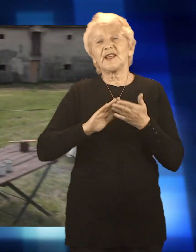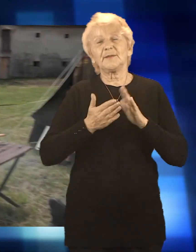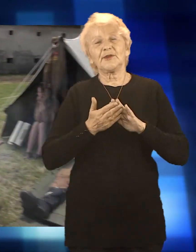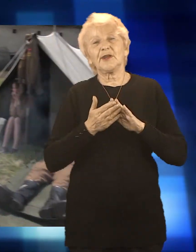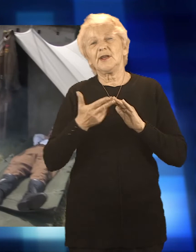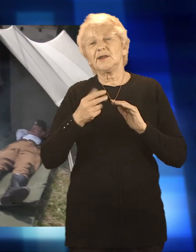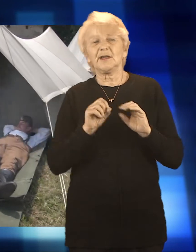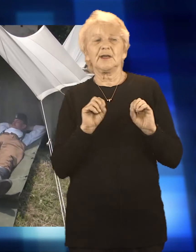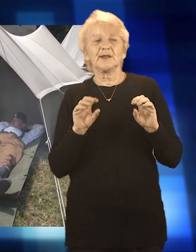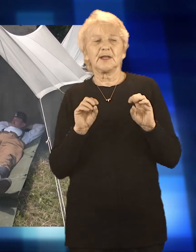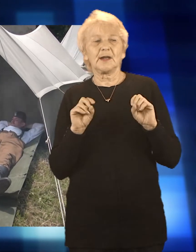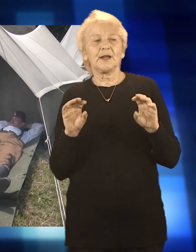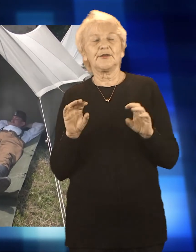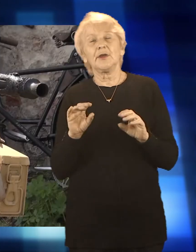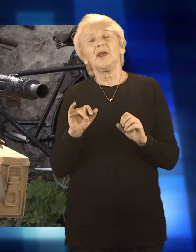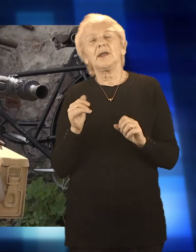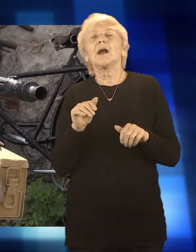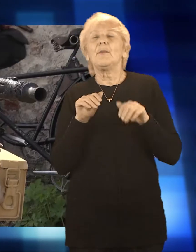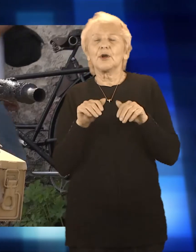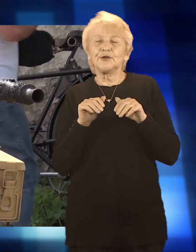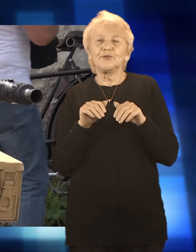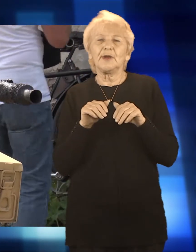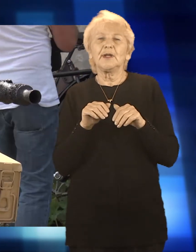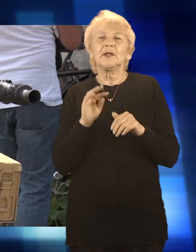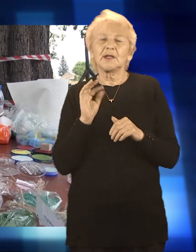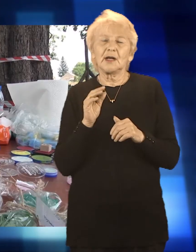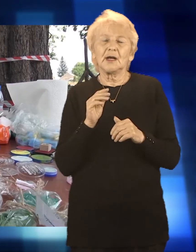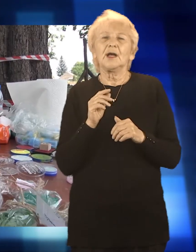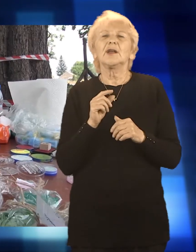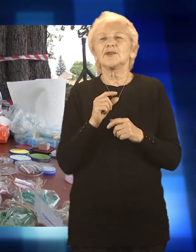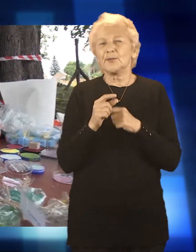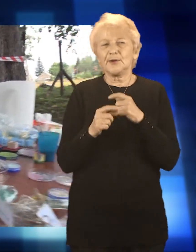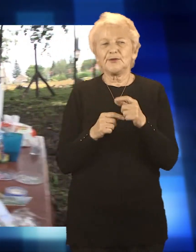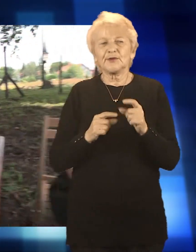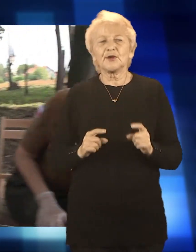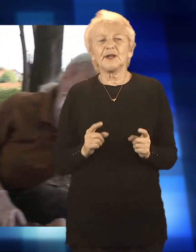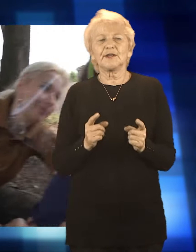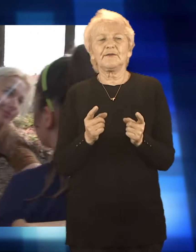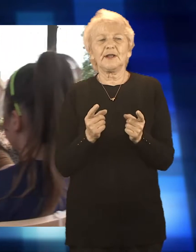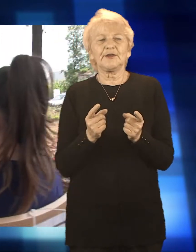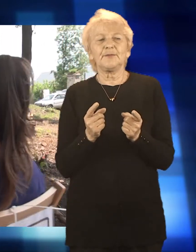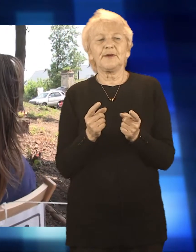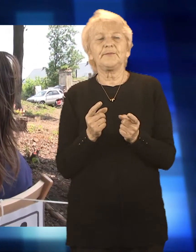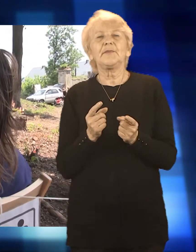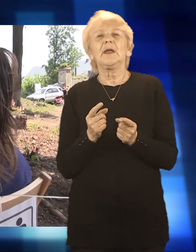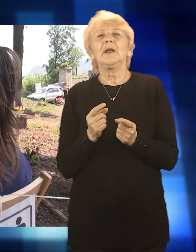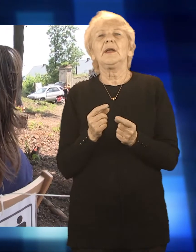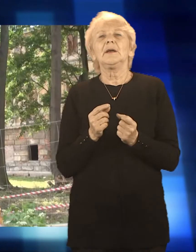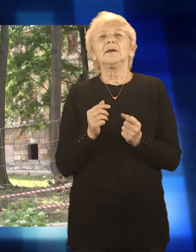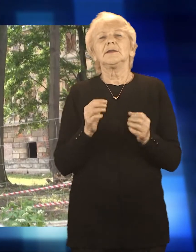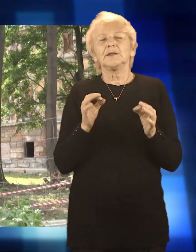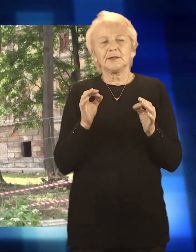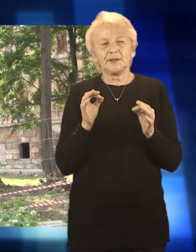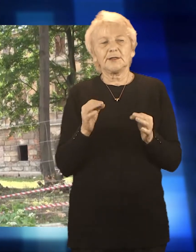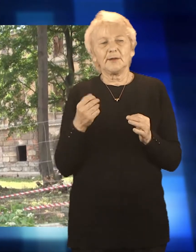także myślę, że na tą chwilę, ile mogło, pozwoliło nam i finanse, bo to był ten problem, ale też ta dzisiejsza sytuacja.